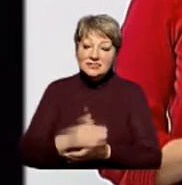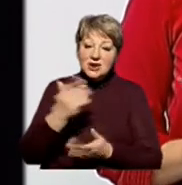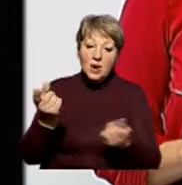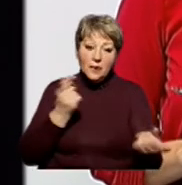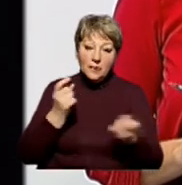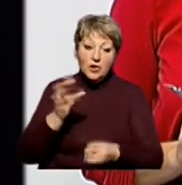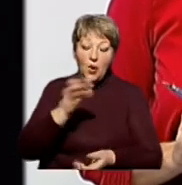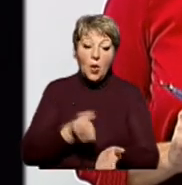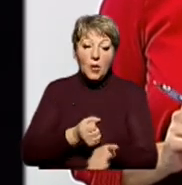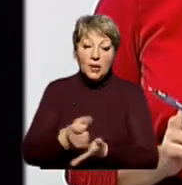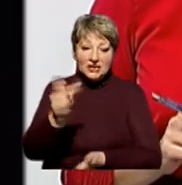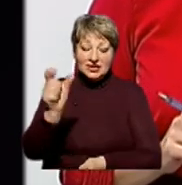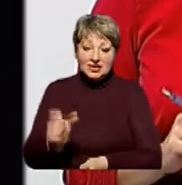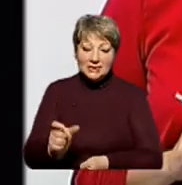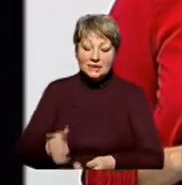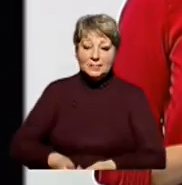інформацією про кандидата.